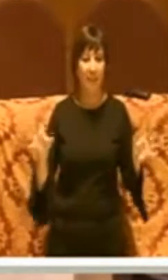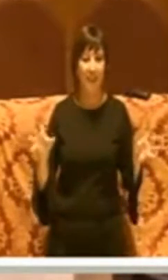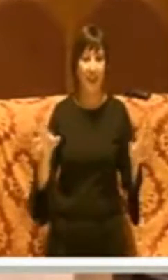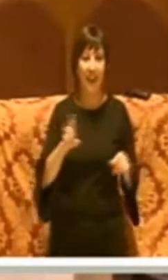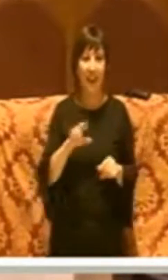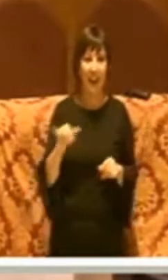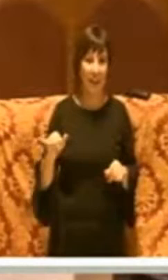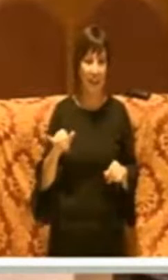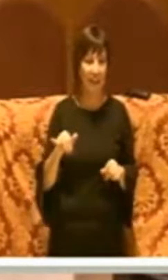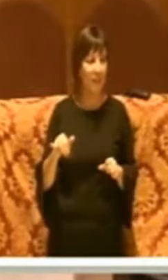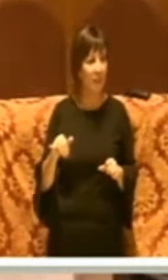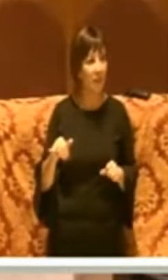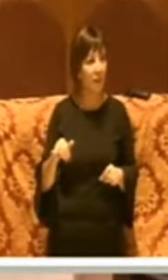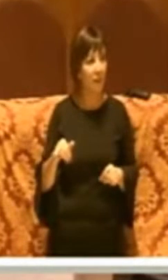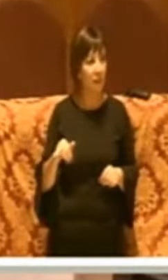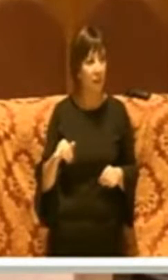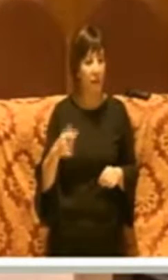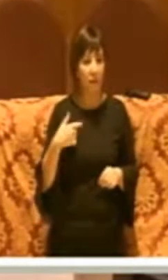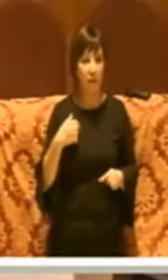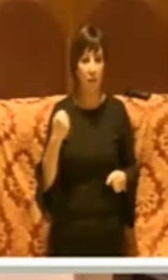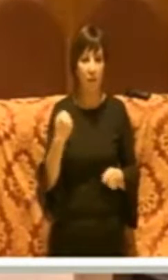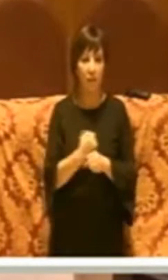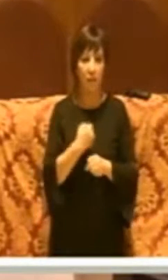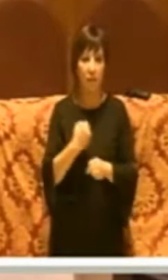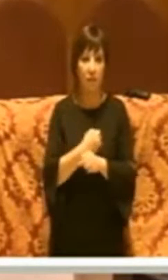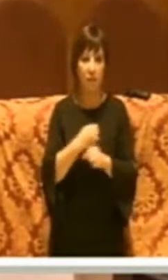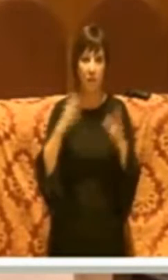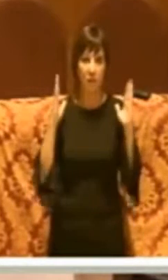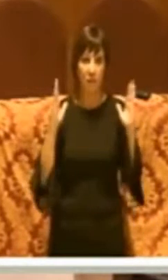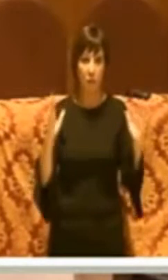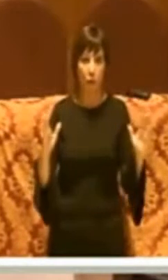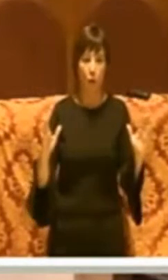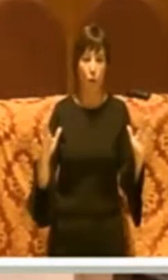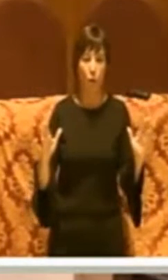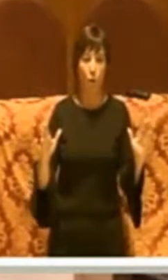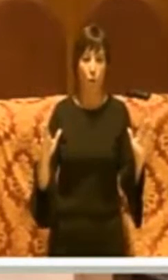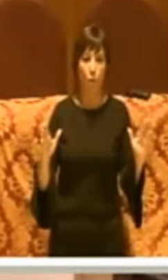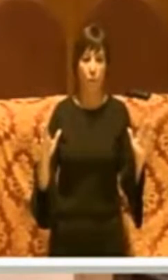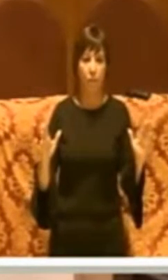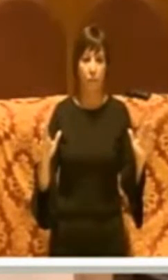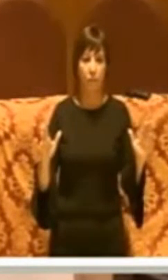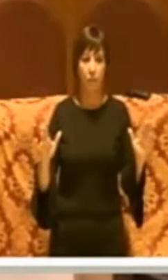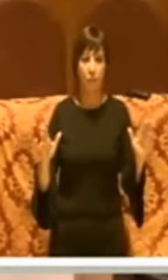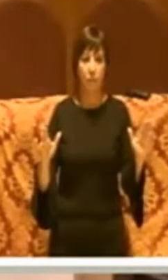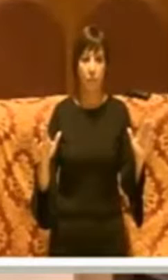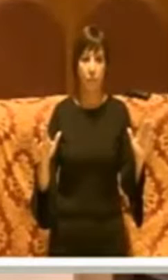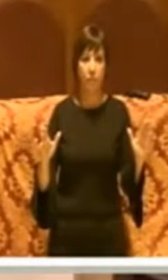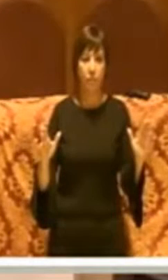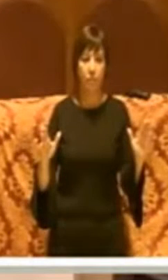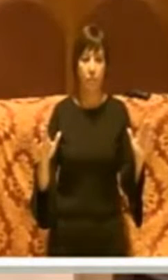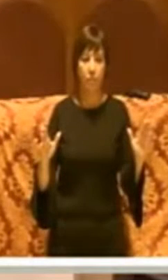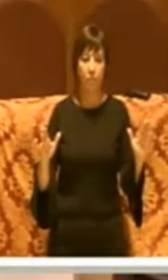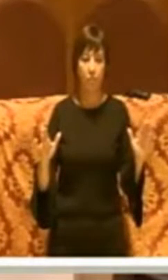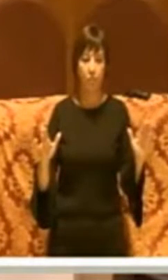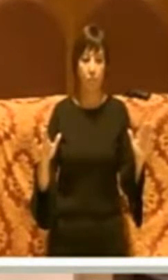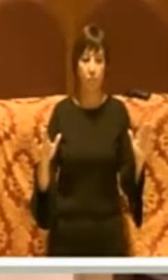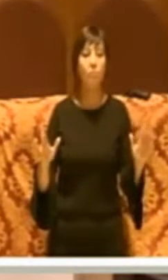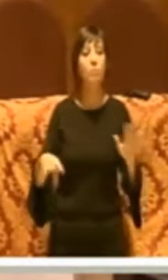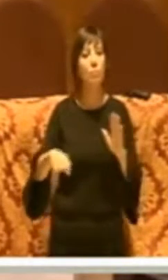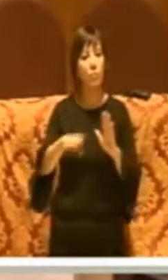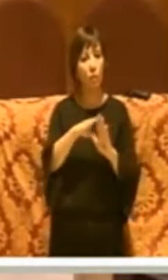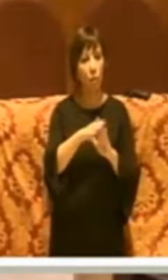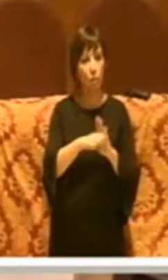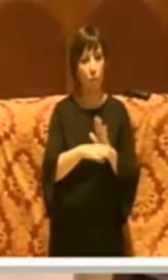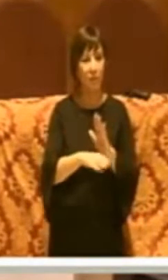si occupa con un programma,